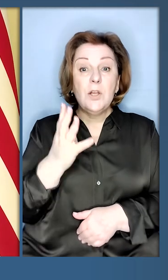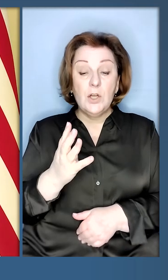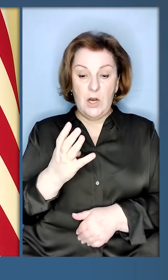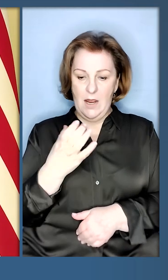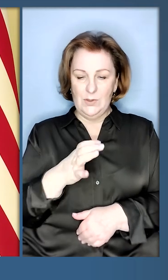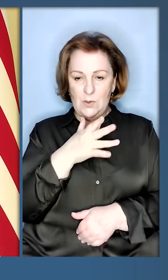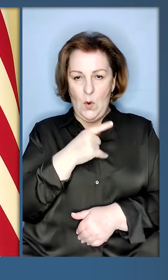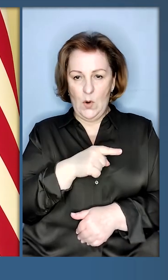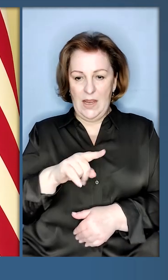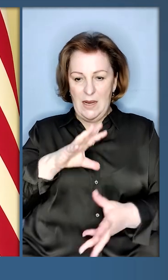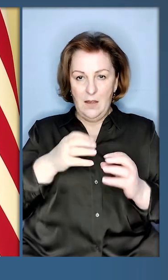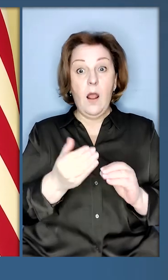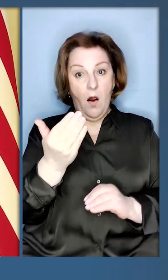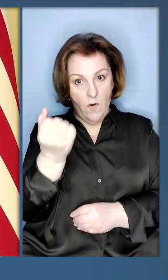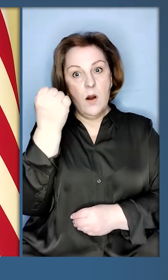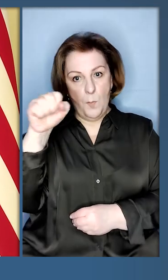ви перемагаєте.